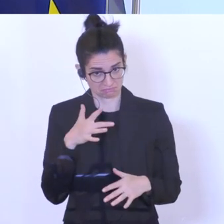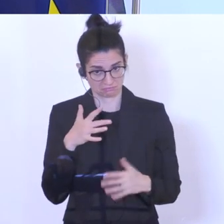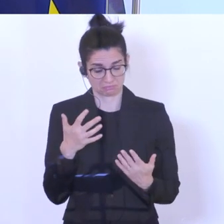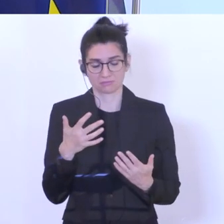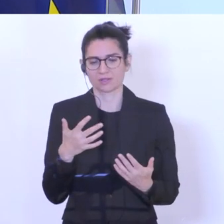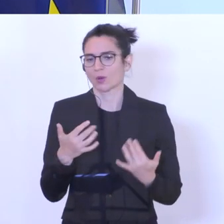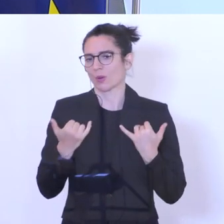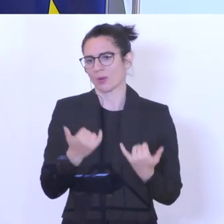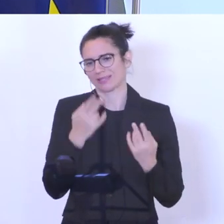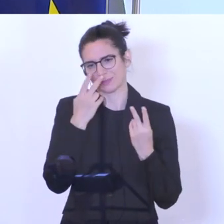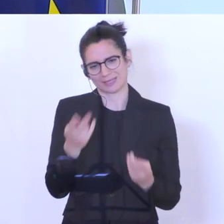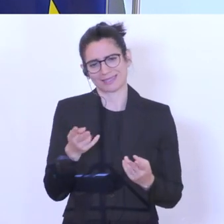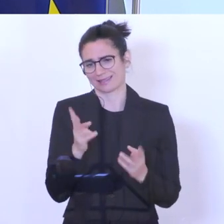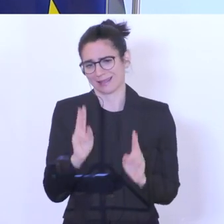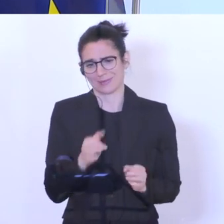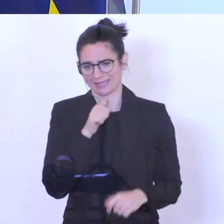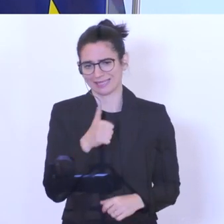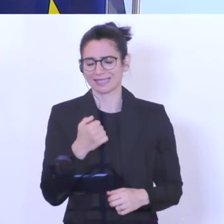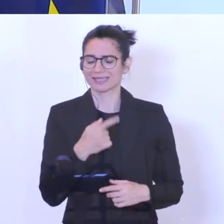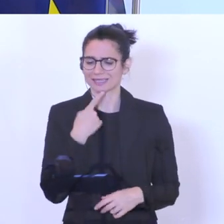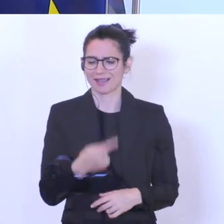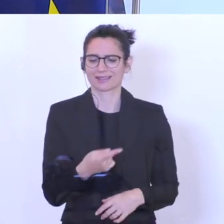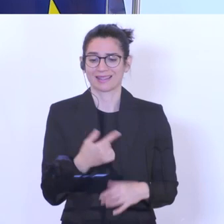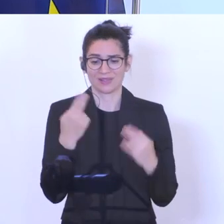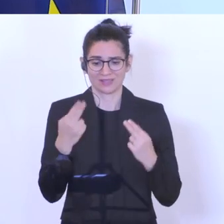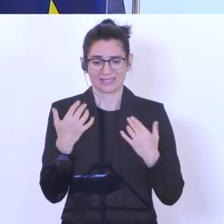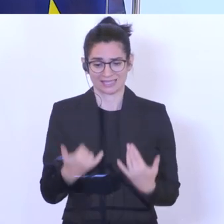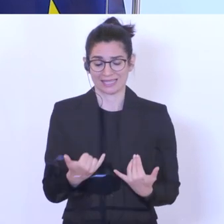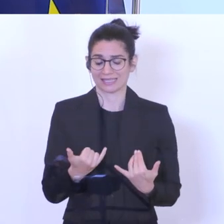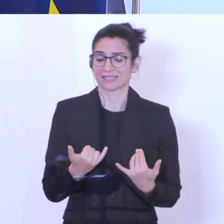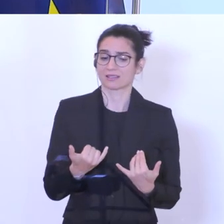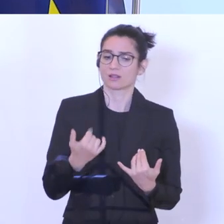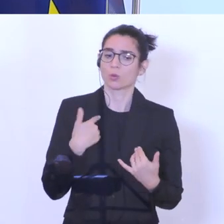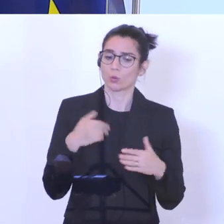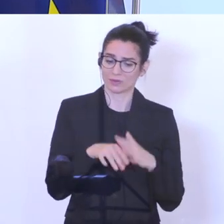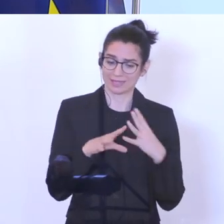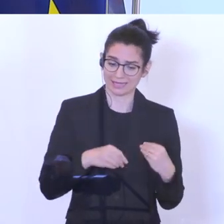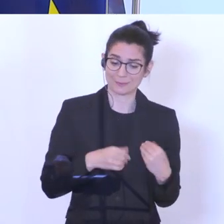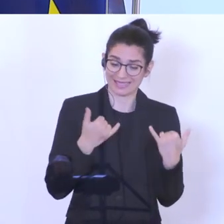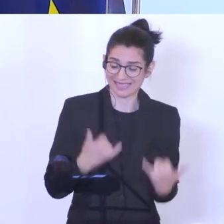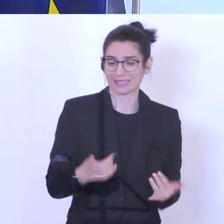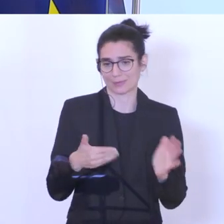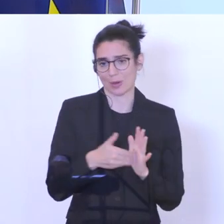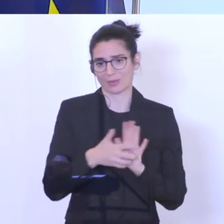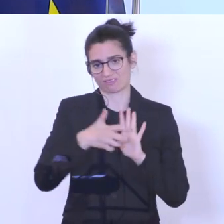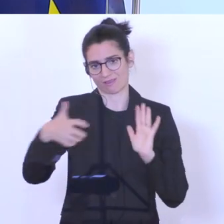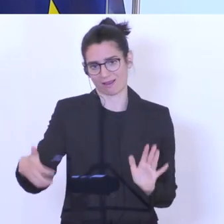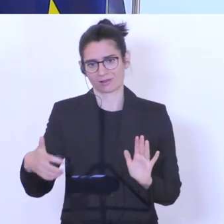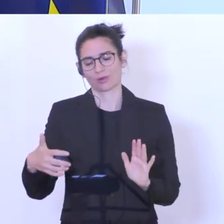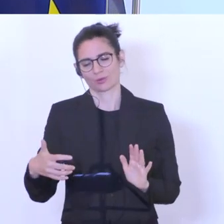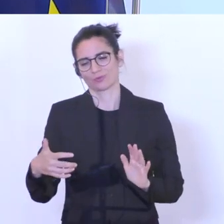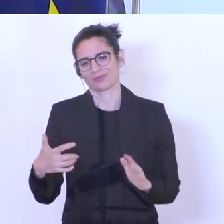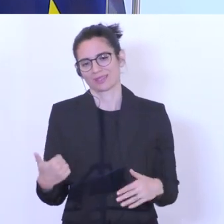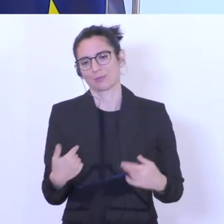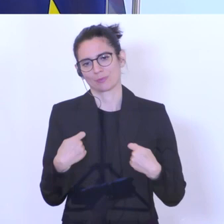Kann man aus heutiger Sicht noch nicht sagen. Wichtig ist jetzt, dass die Unternehmen, die eine Verlängerung jetzt brauchen, dass es hier die